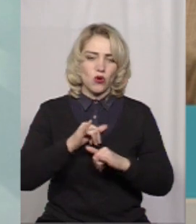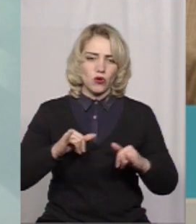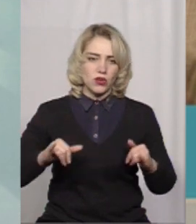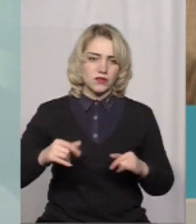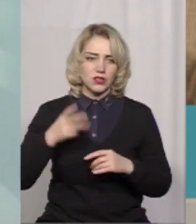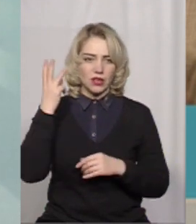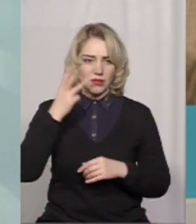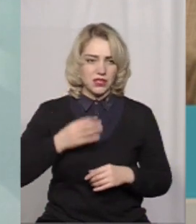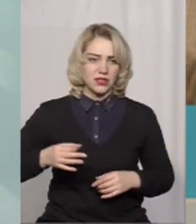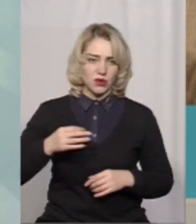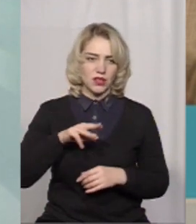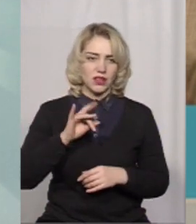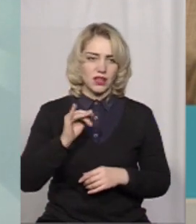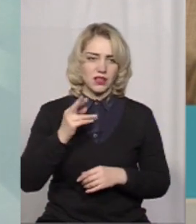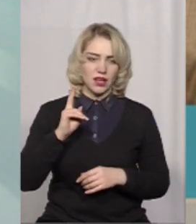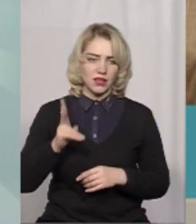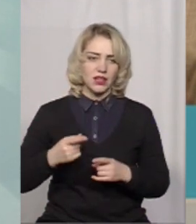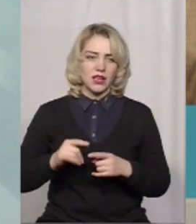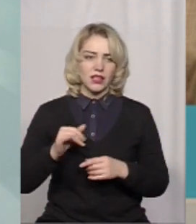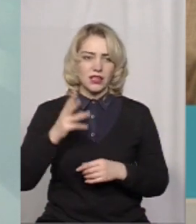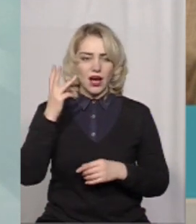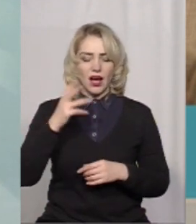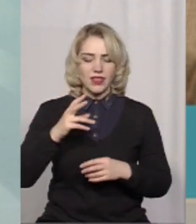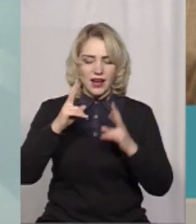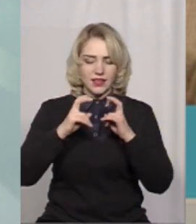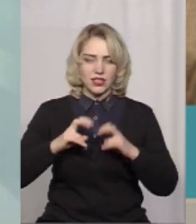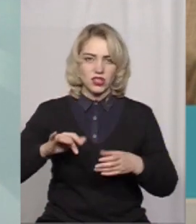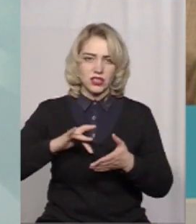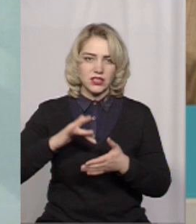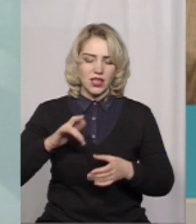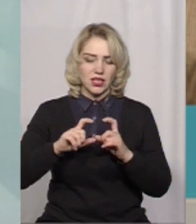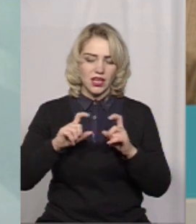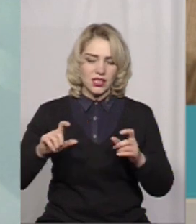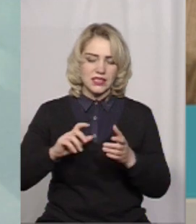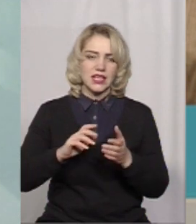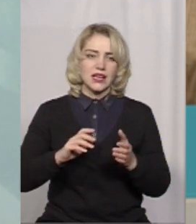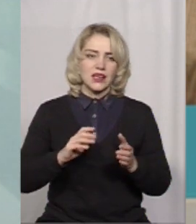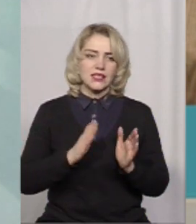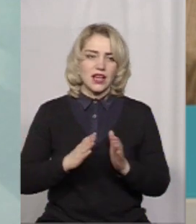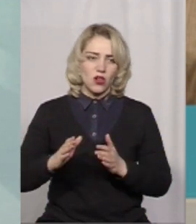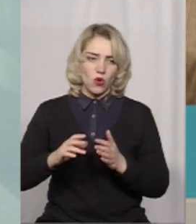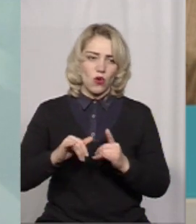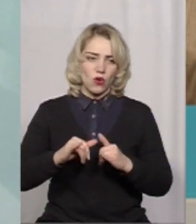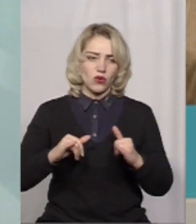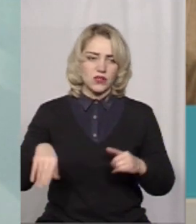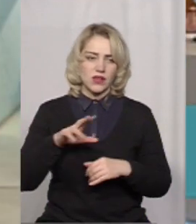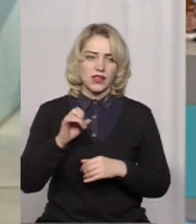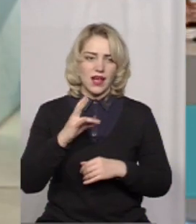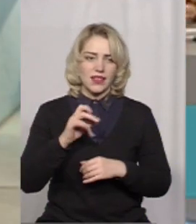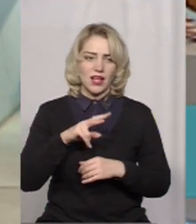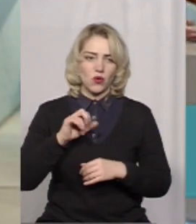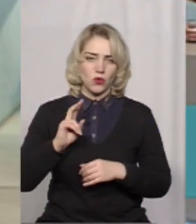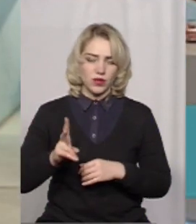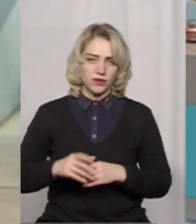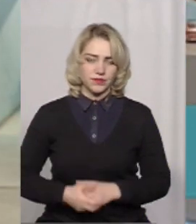'ячеслав Третяк та керівник інформаційно-аналітичного центру Агенції сталого розвитку Анна Гаврилюк. Добрий вечір.